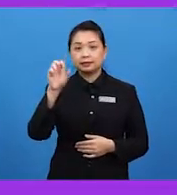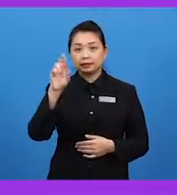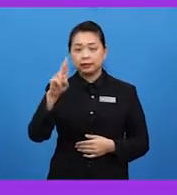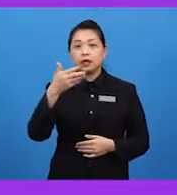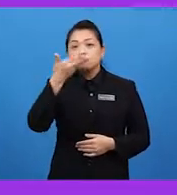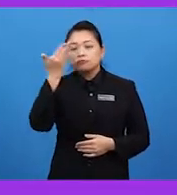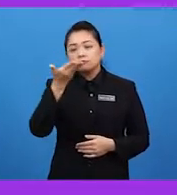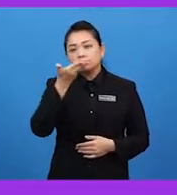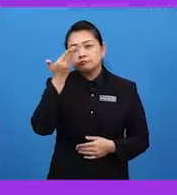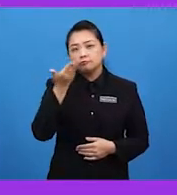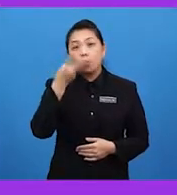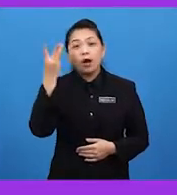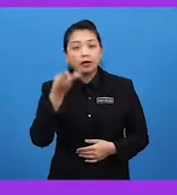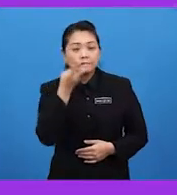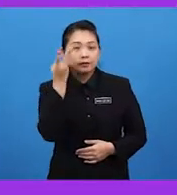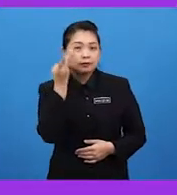berbau harum.